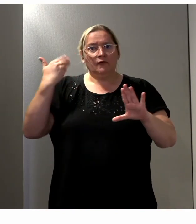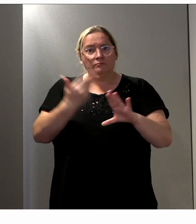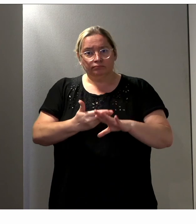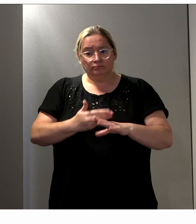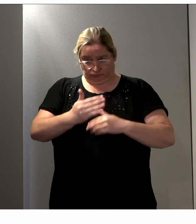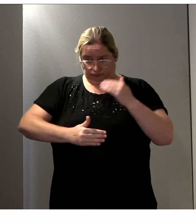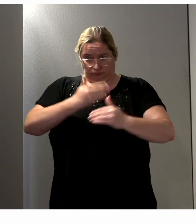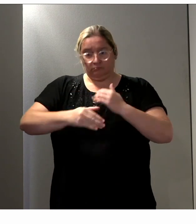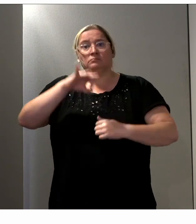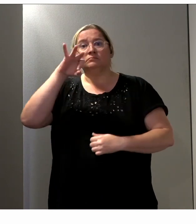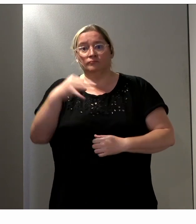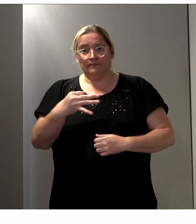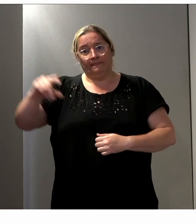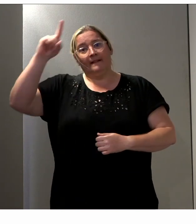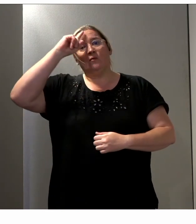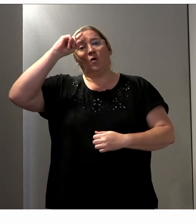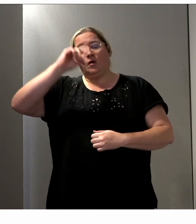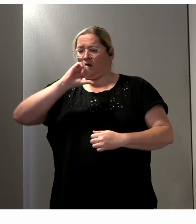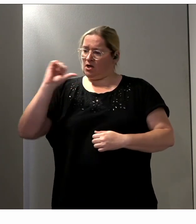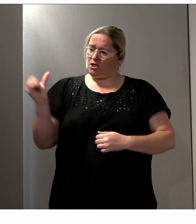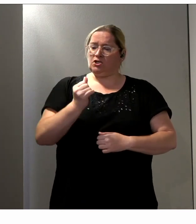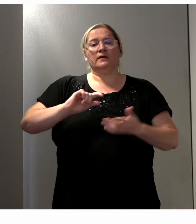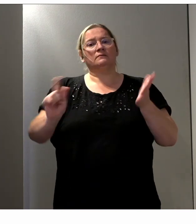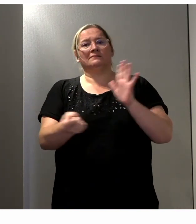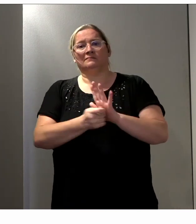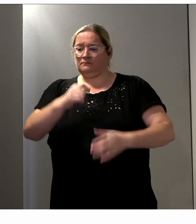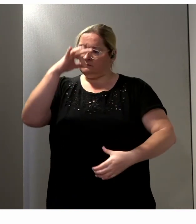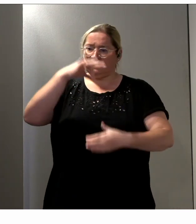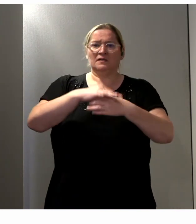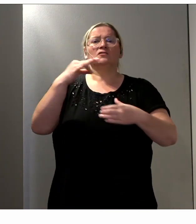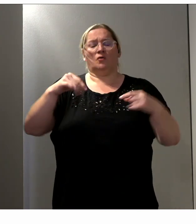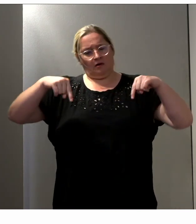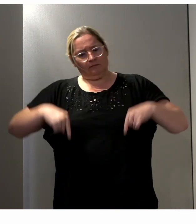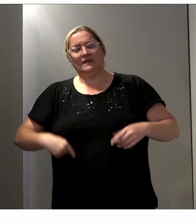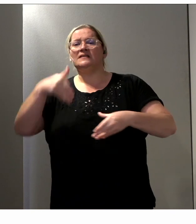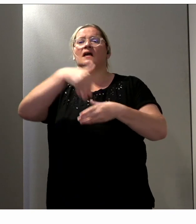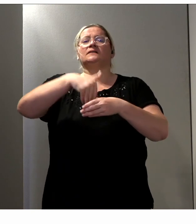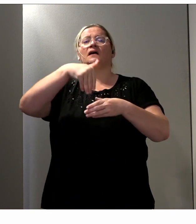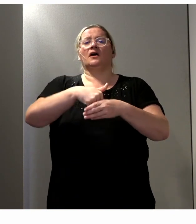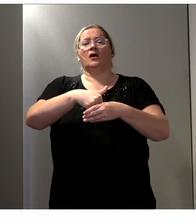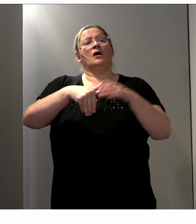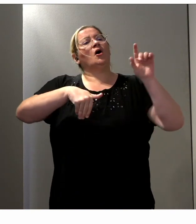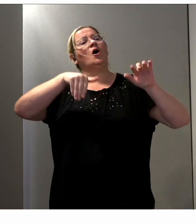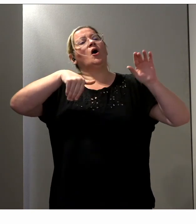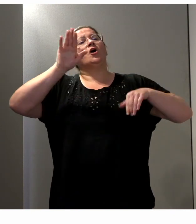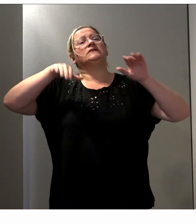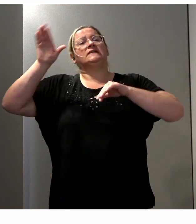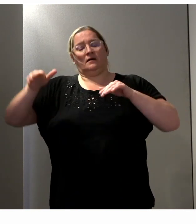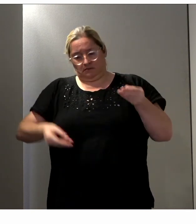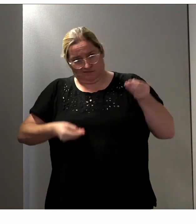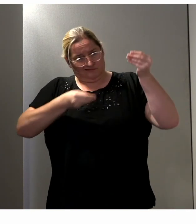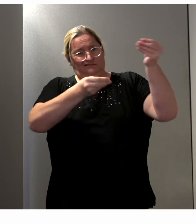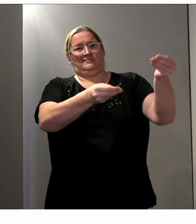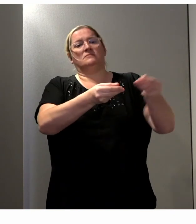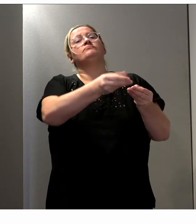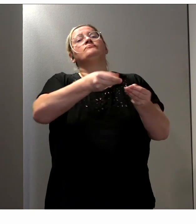à chaque élection, en fait, le ministère de l'Intérieur remet une fiche au candidat qui leur explique,